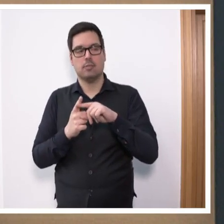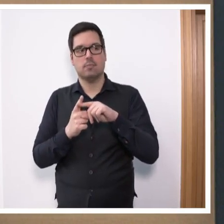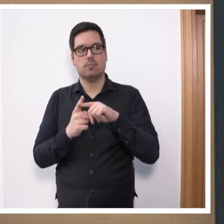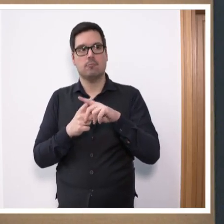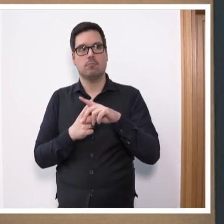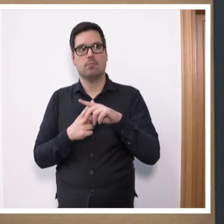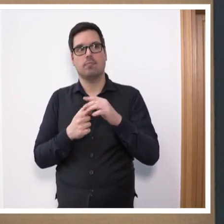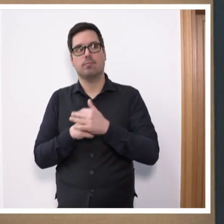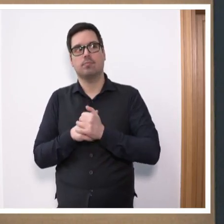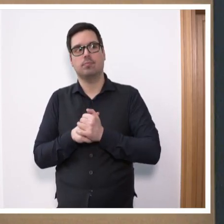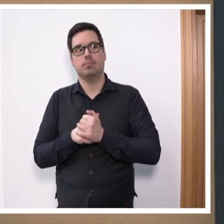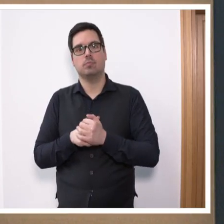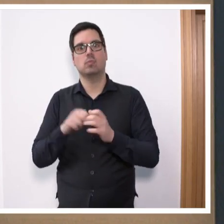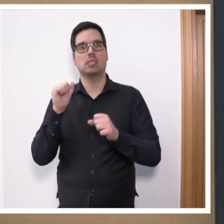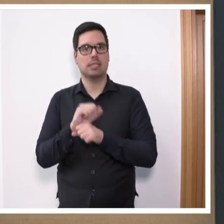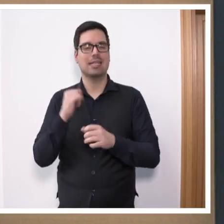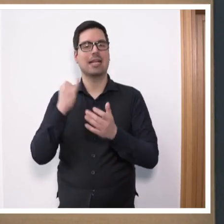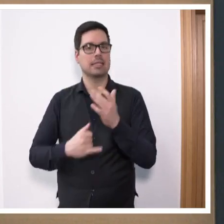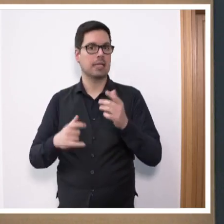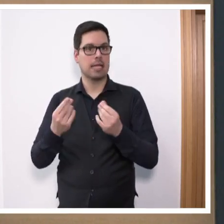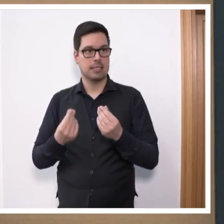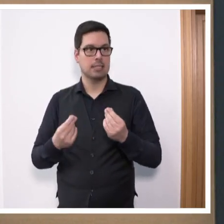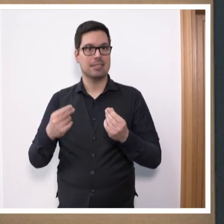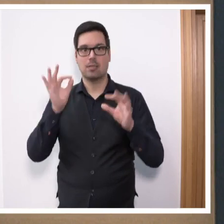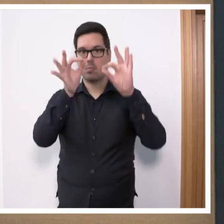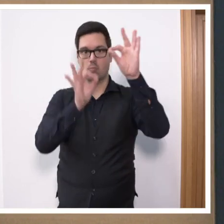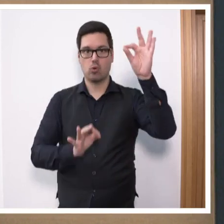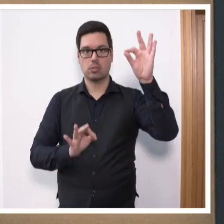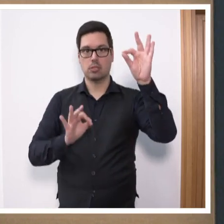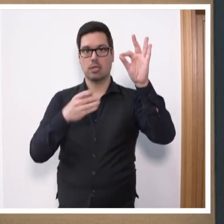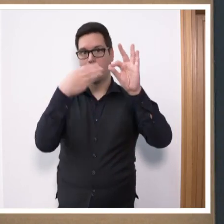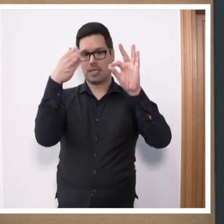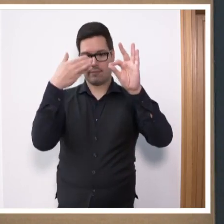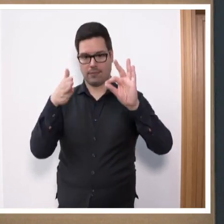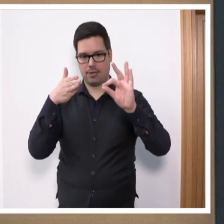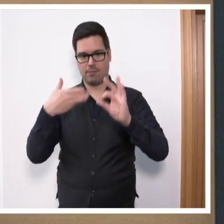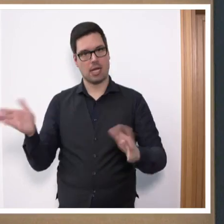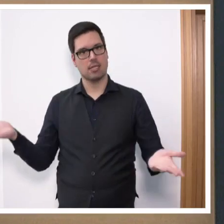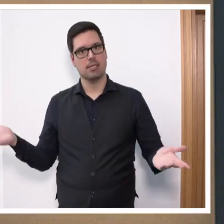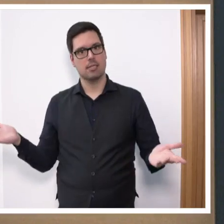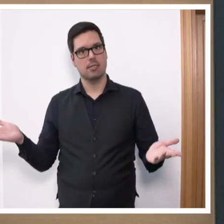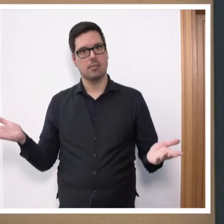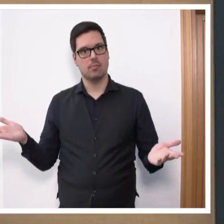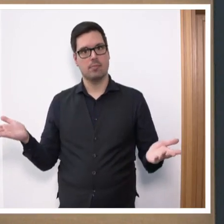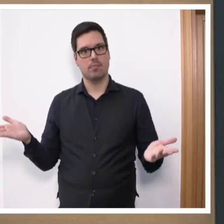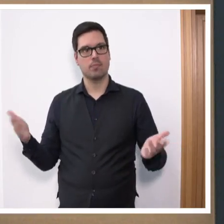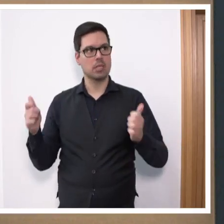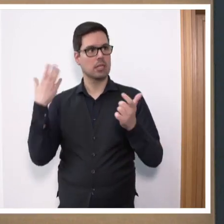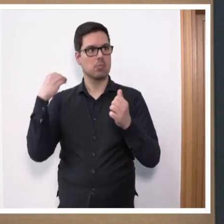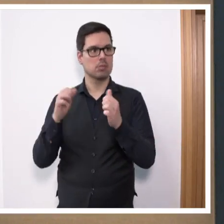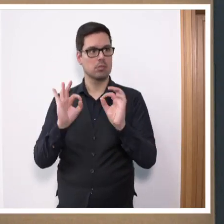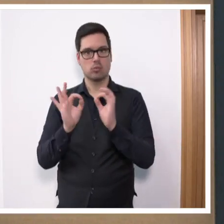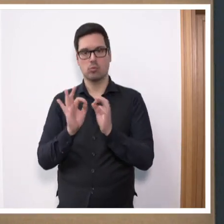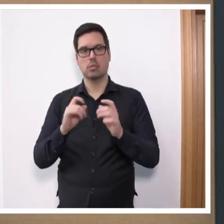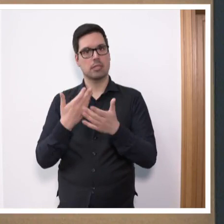auch den Einsatz gegen die Netzentgelte. Das heißt, diese Punkte verlassen Sie, die eigentlich schon gemeinsame Positionen gewesen sind. Deswegen